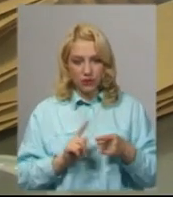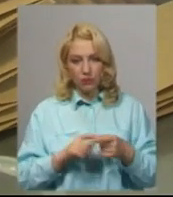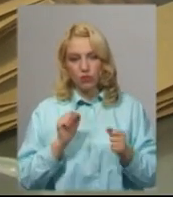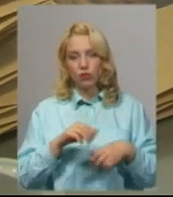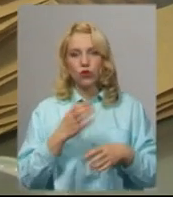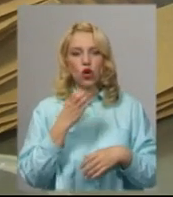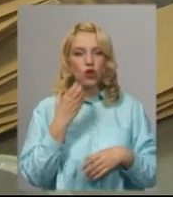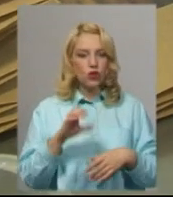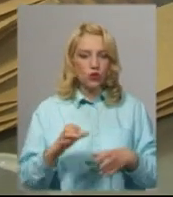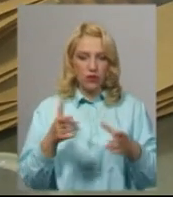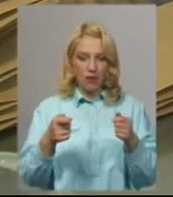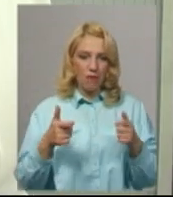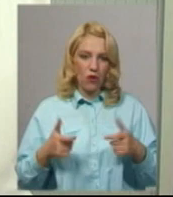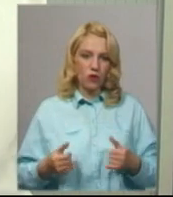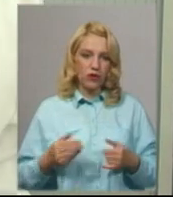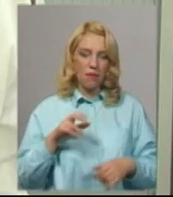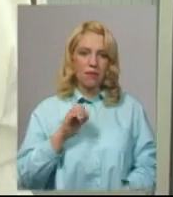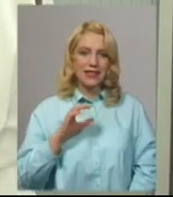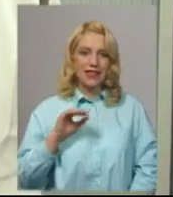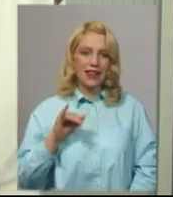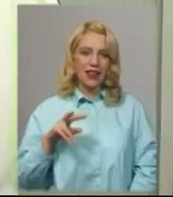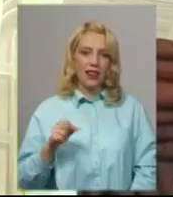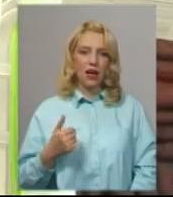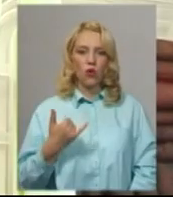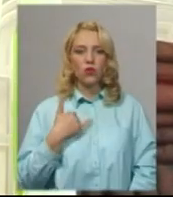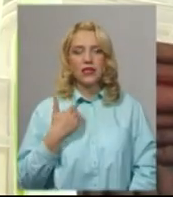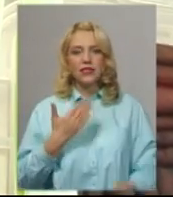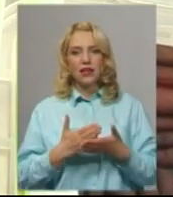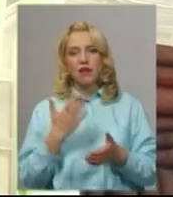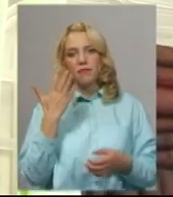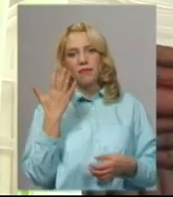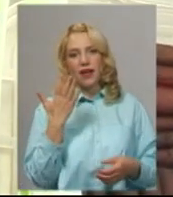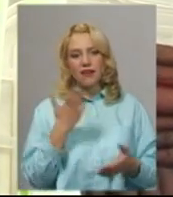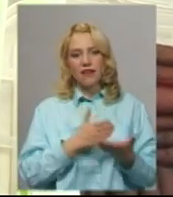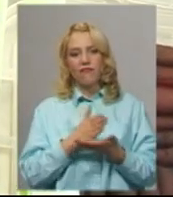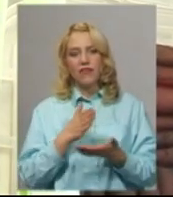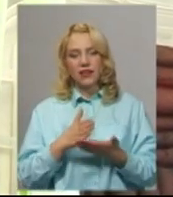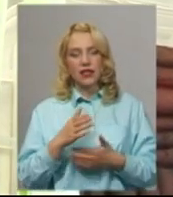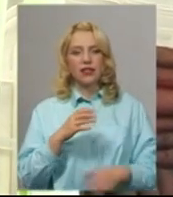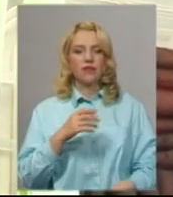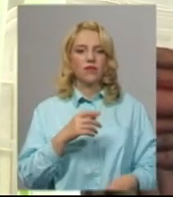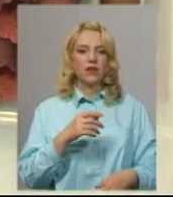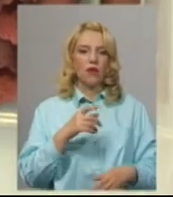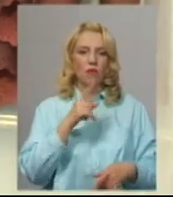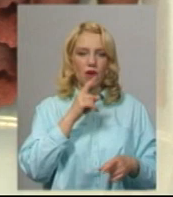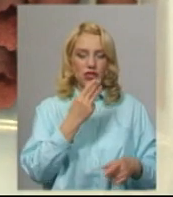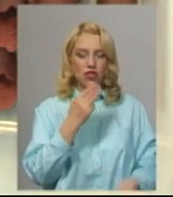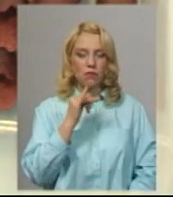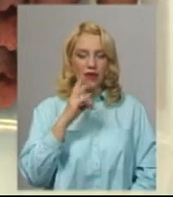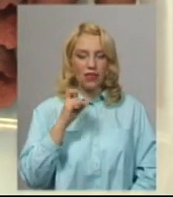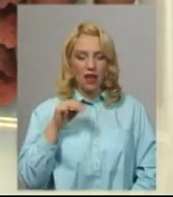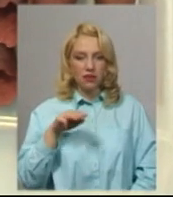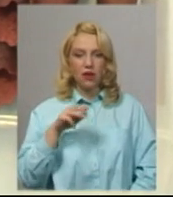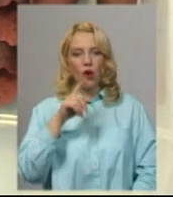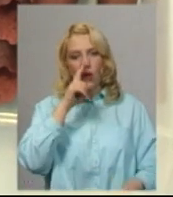пакунків з пастилою, розповідає Тетяна. Зараз в нас 5 видів пастили, шпинат, морква, малина, апельсин